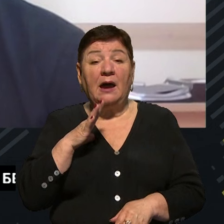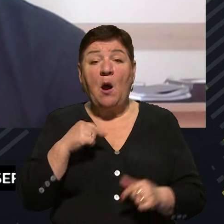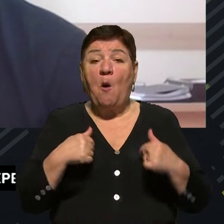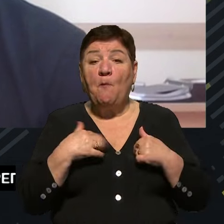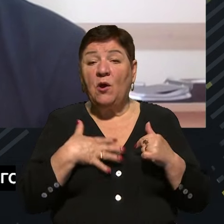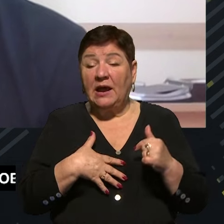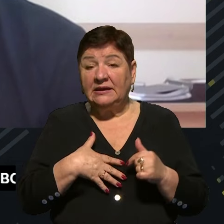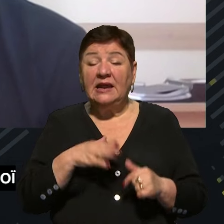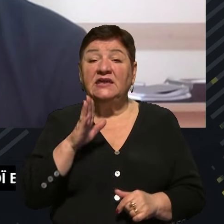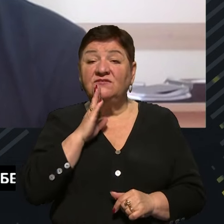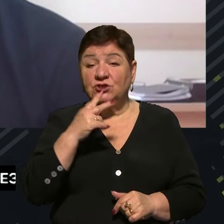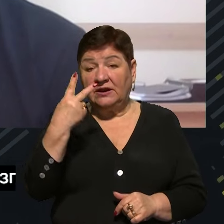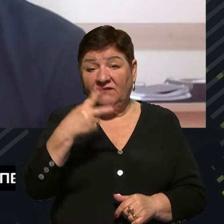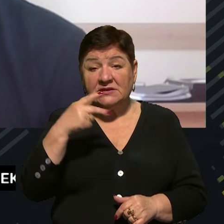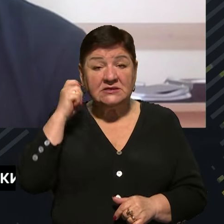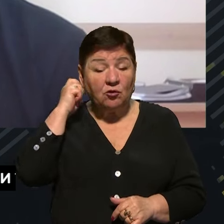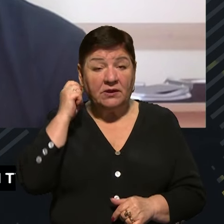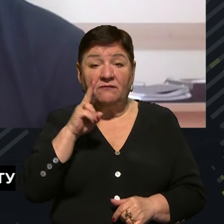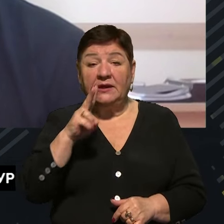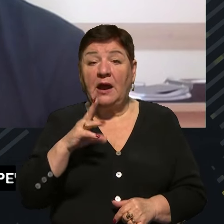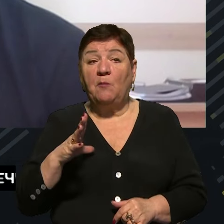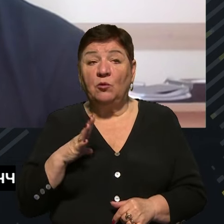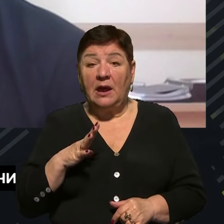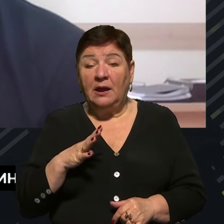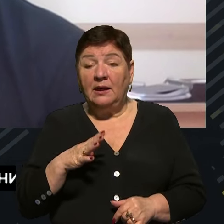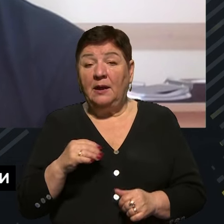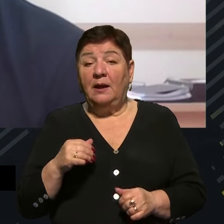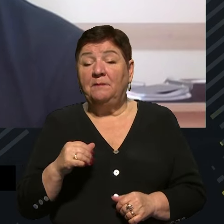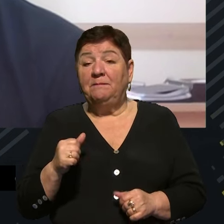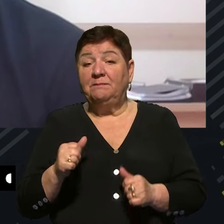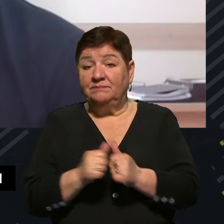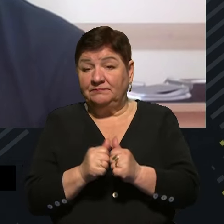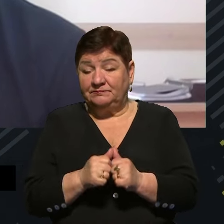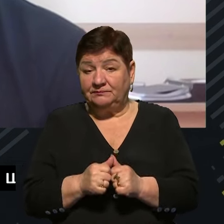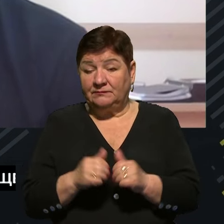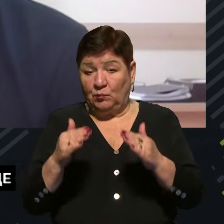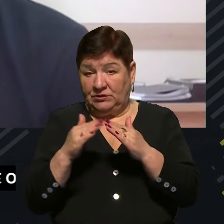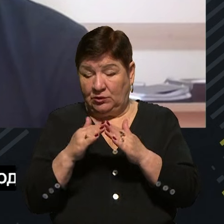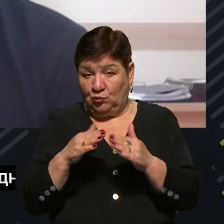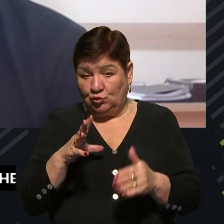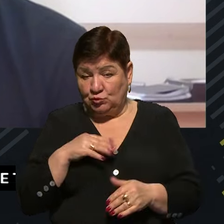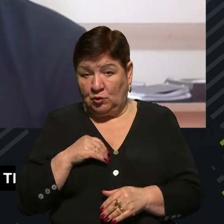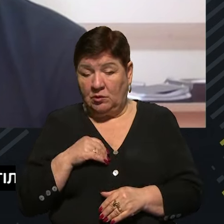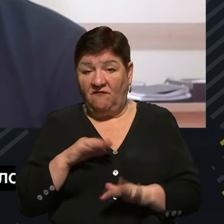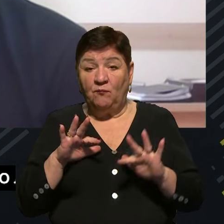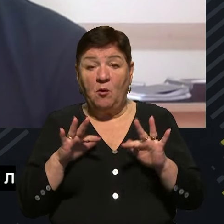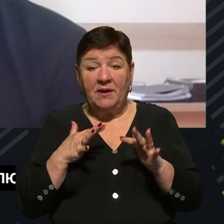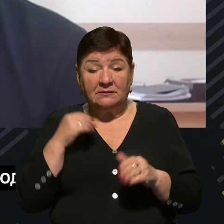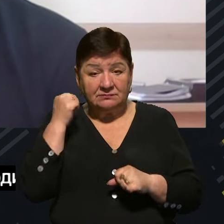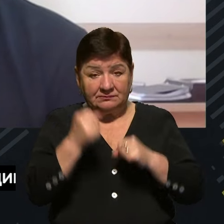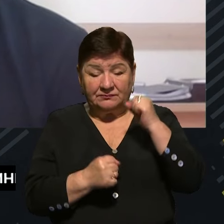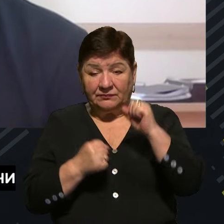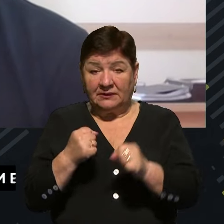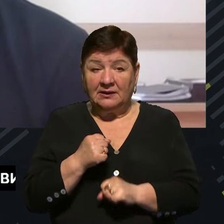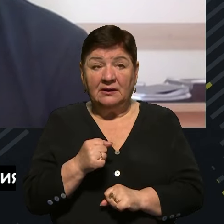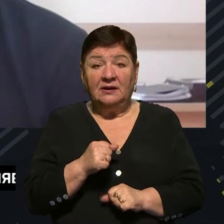20 років, яка знаходилась біля власного під'їзду будинку в момент нанесення удара в